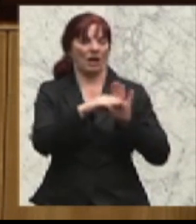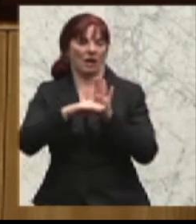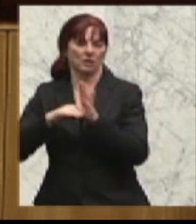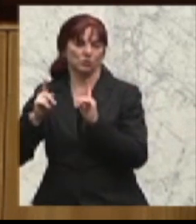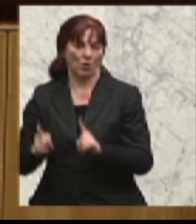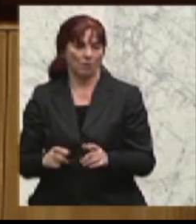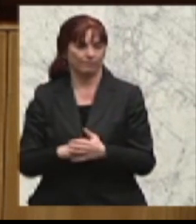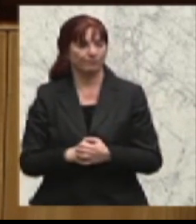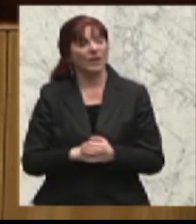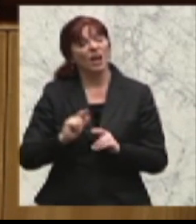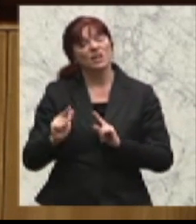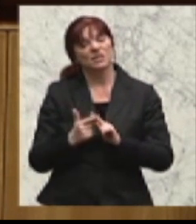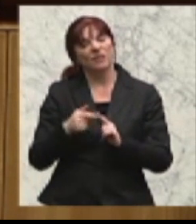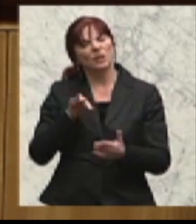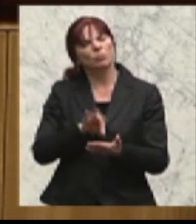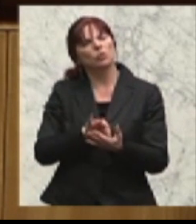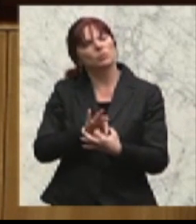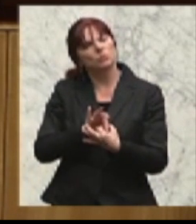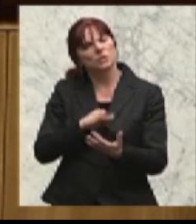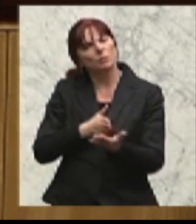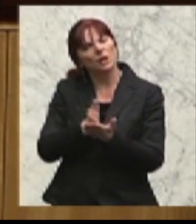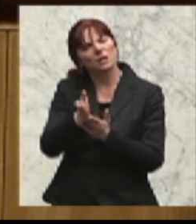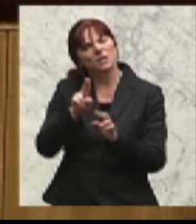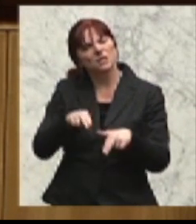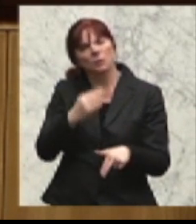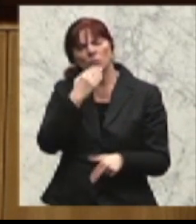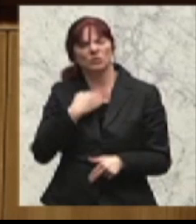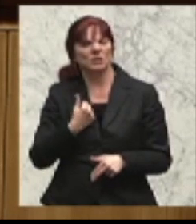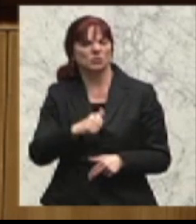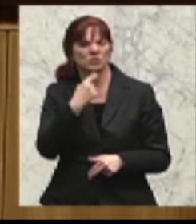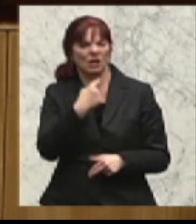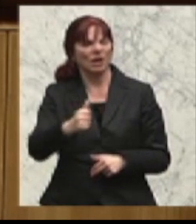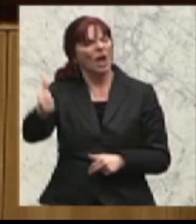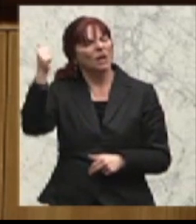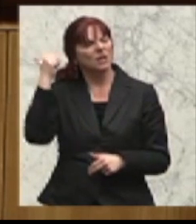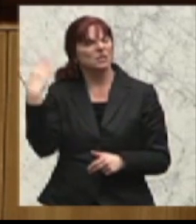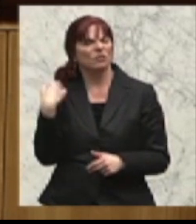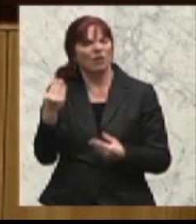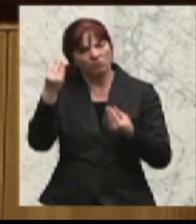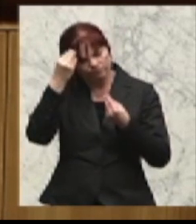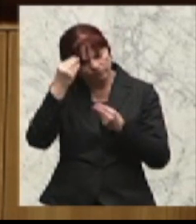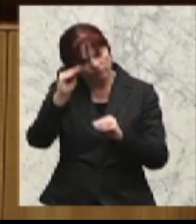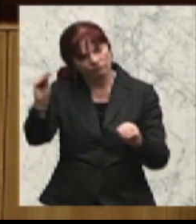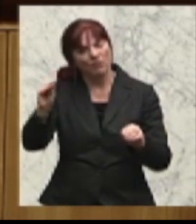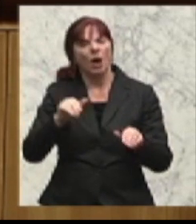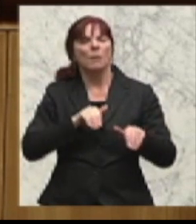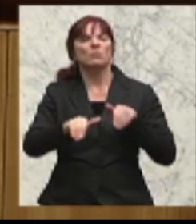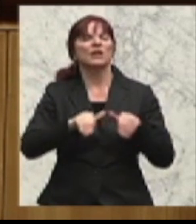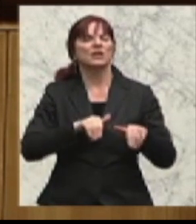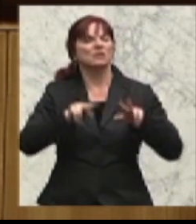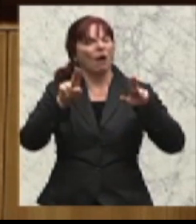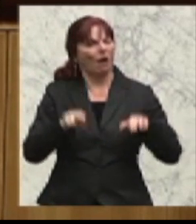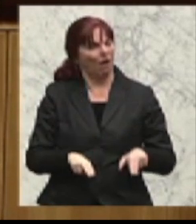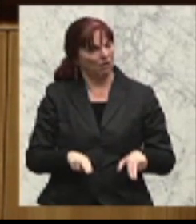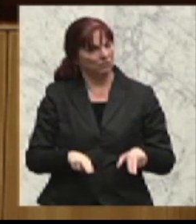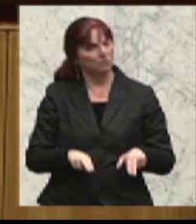Stelle hier betreffend des Dienstrechtes ansprechen möchte, ist die gestern verlautbarte Feststellung des Ministerrates, dass es zu einer